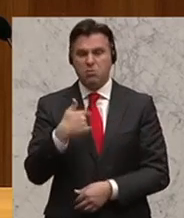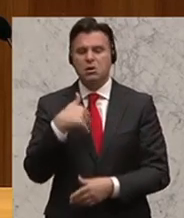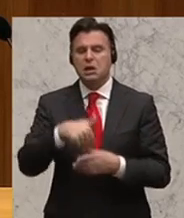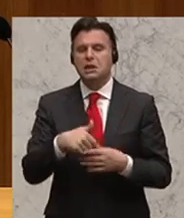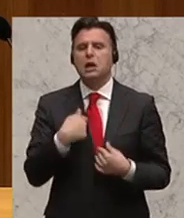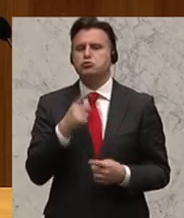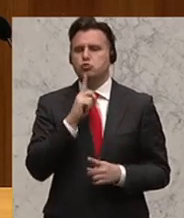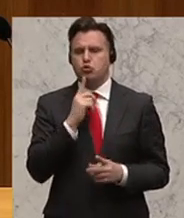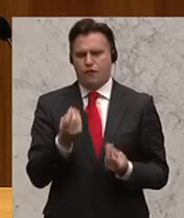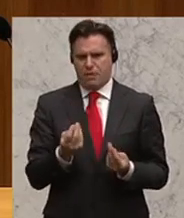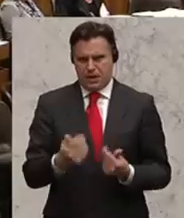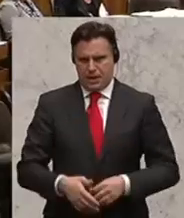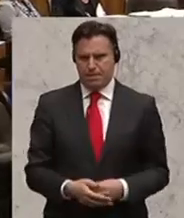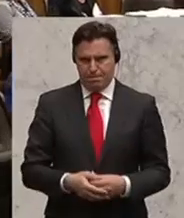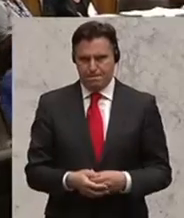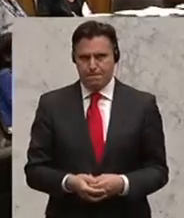gut genug. Dankeschön.